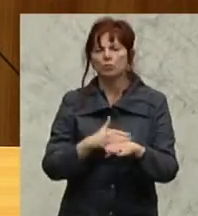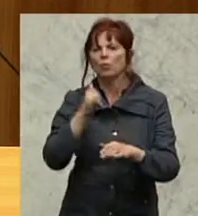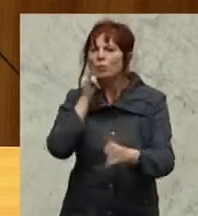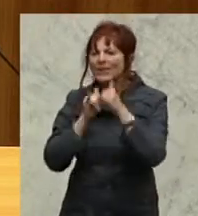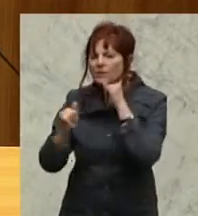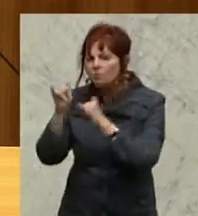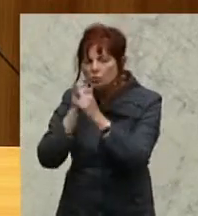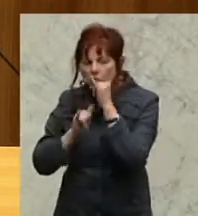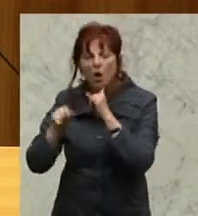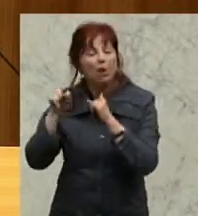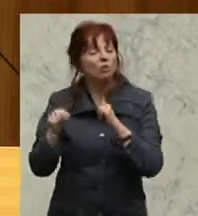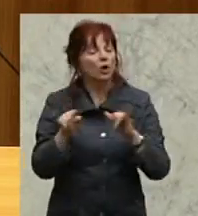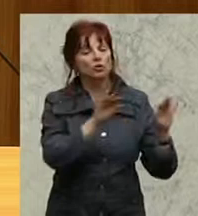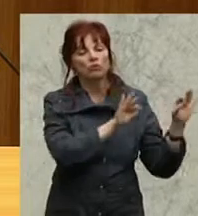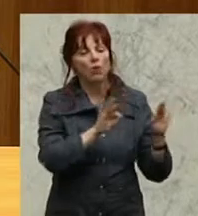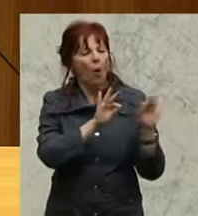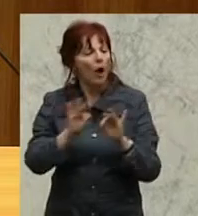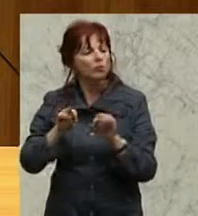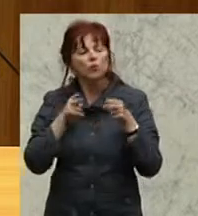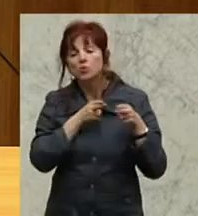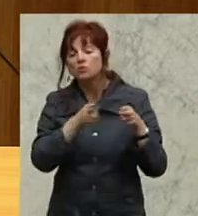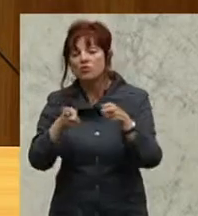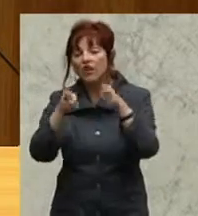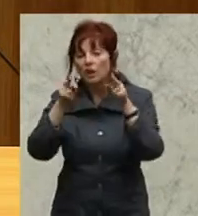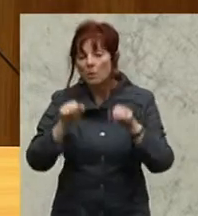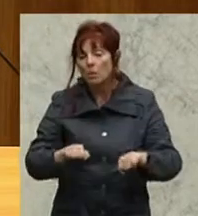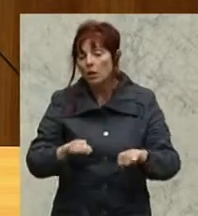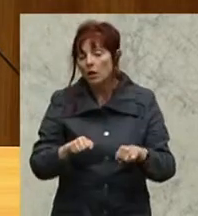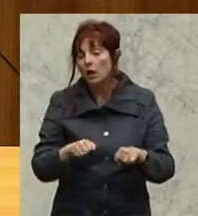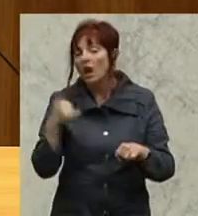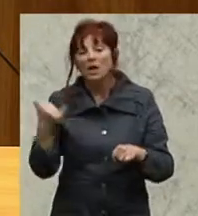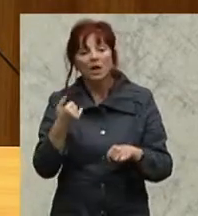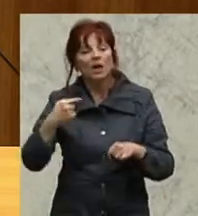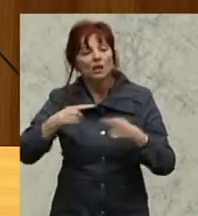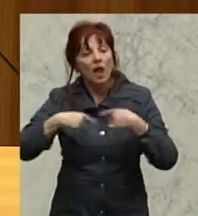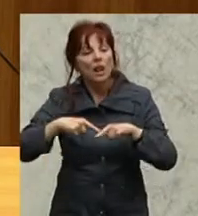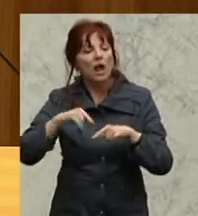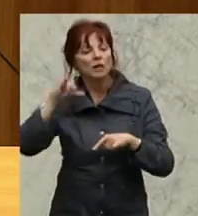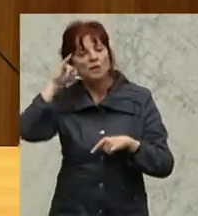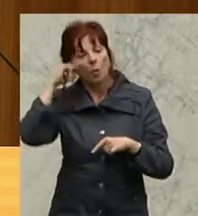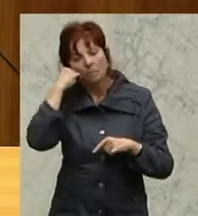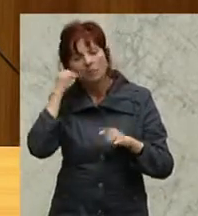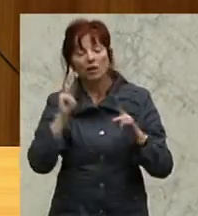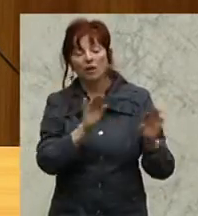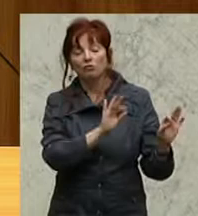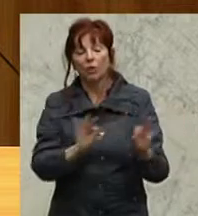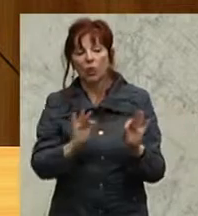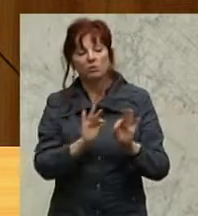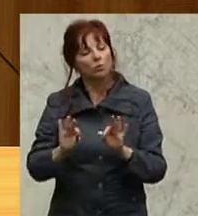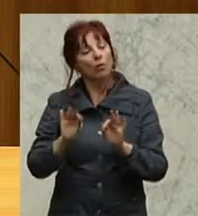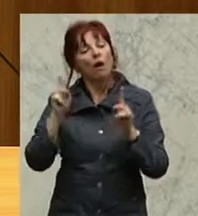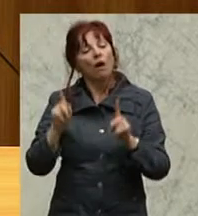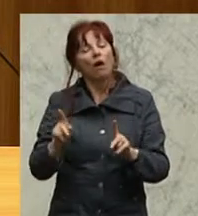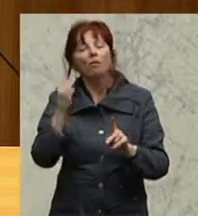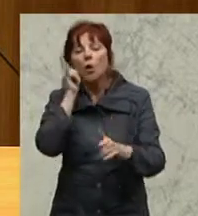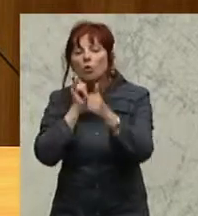am Verordnungsweg jede Möglichkeit in Österreich, jeder Landeshauptmann kann auf dem Verordnungsweg ein Tourismusgebiet zum Tourismus erklären. Und da